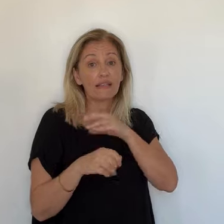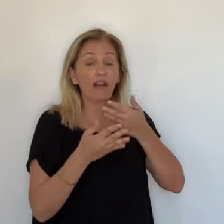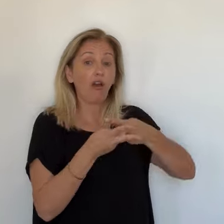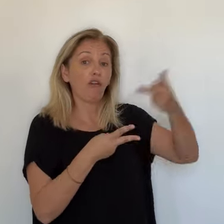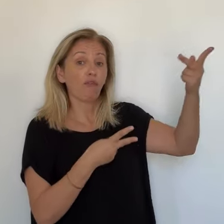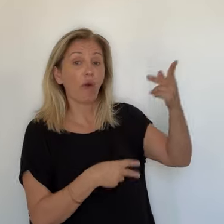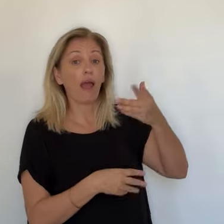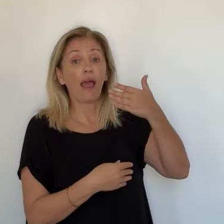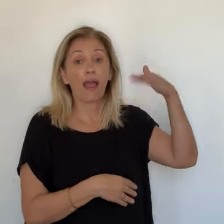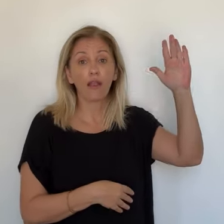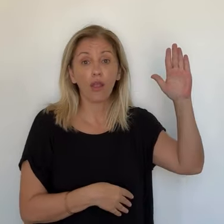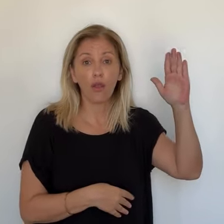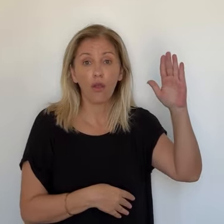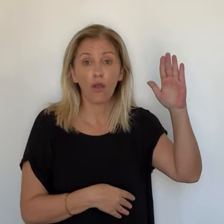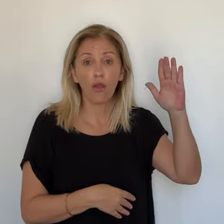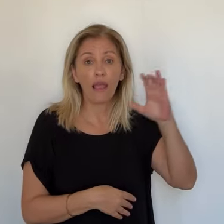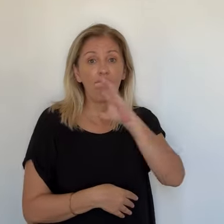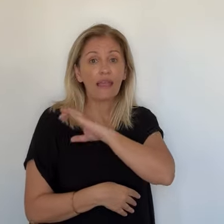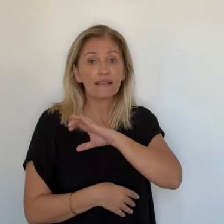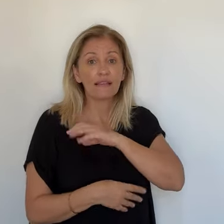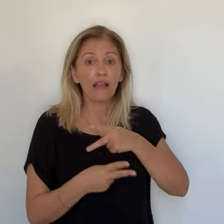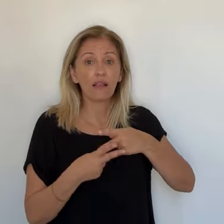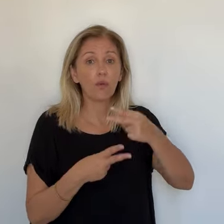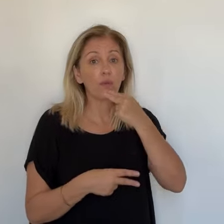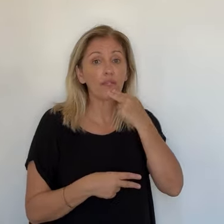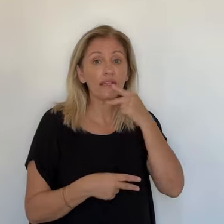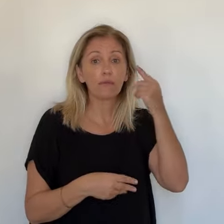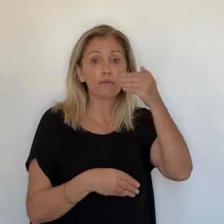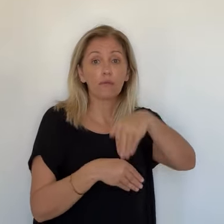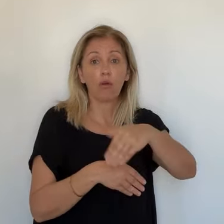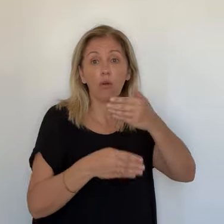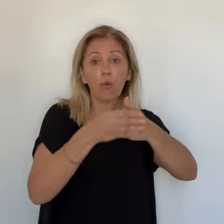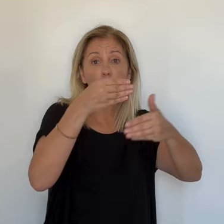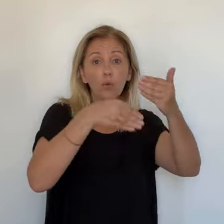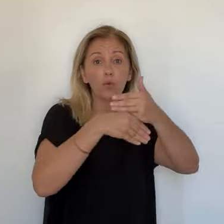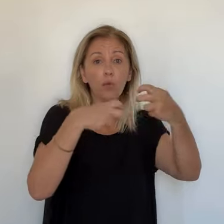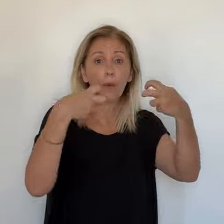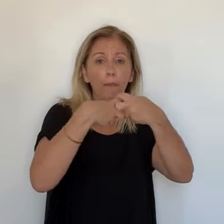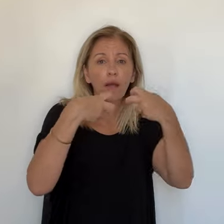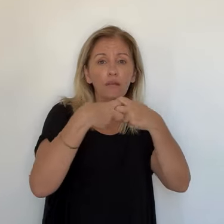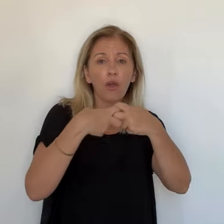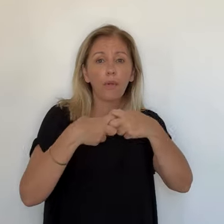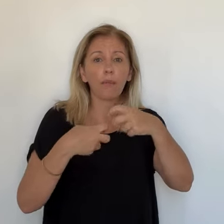ce qui est pistes forestières ou sous couches routières. Vous le vendez ou vous le donnez ?